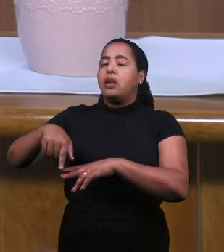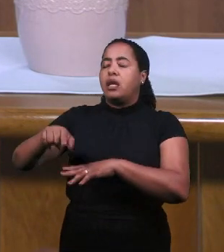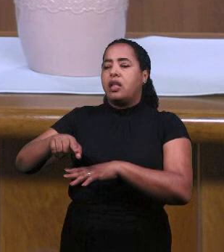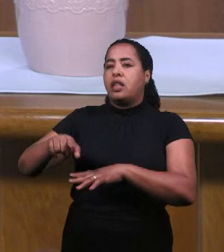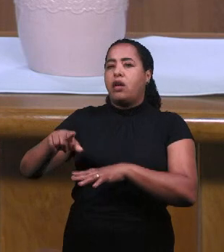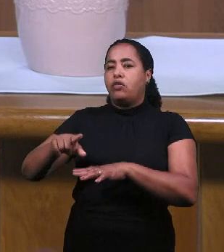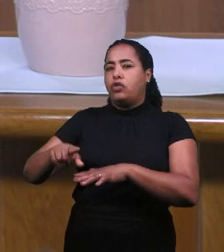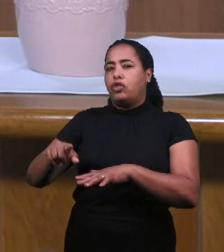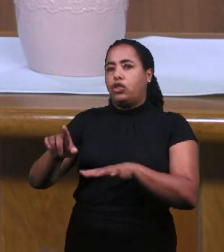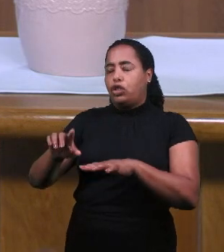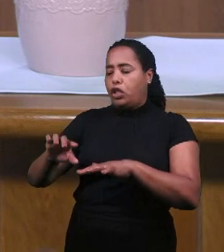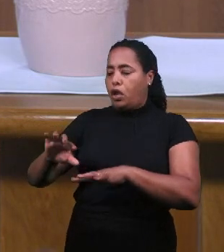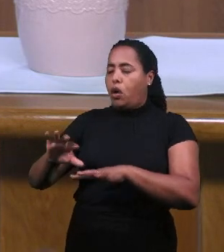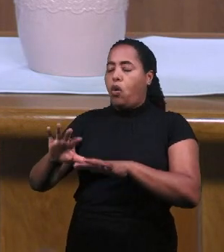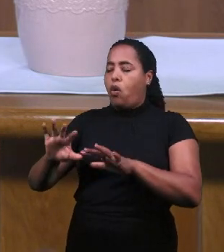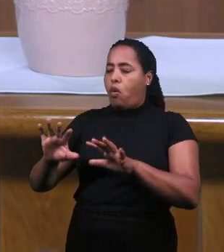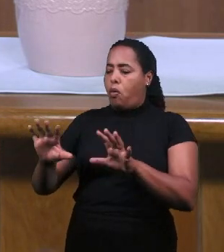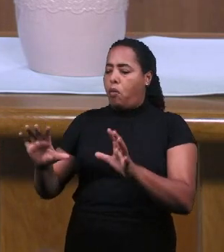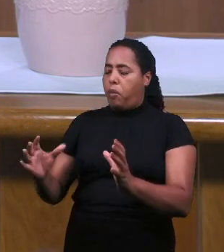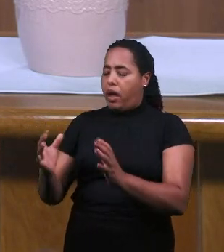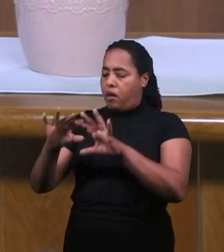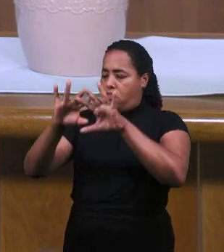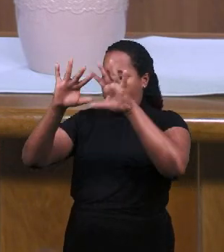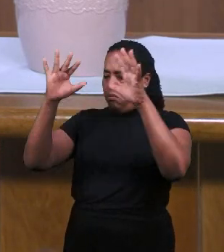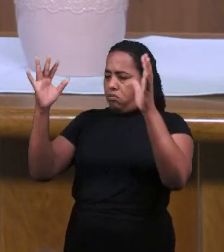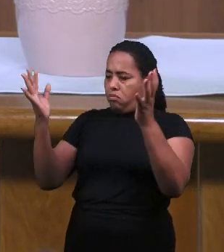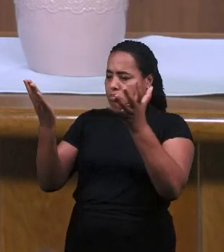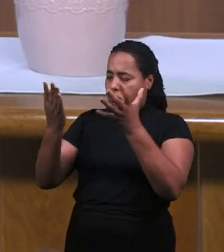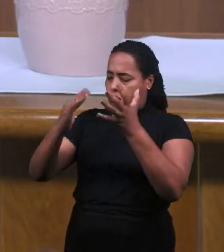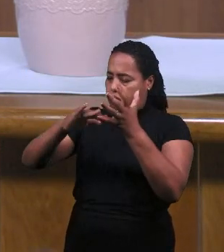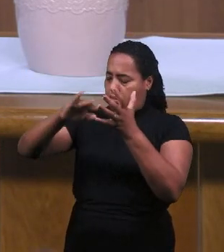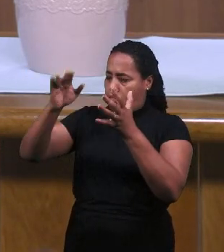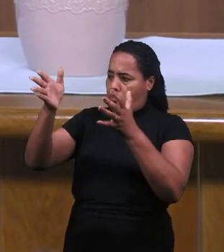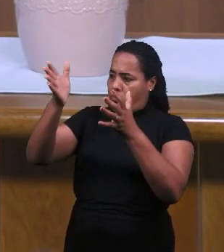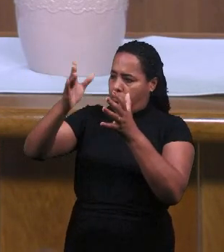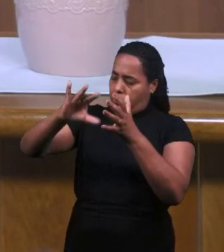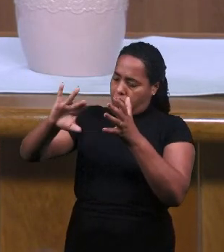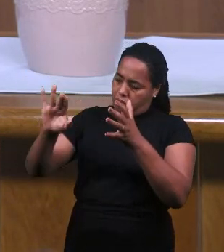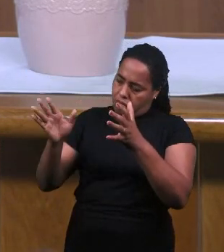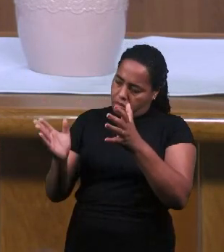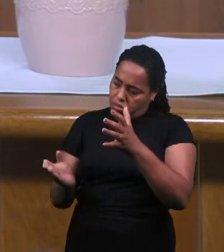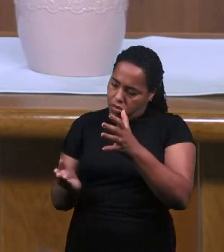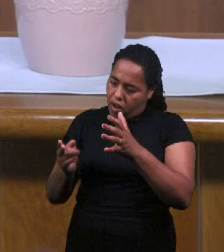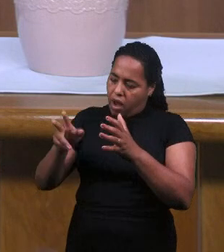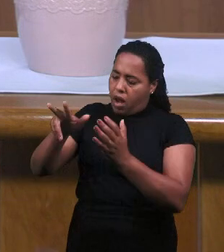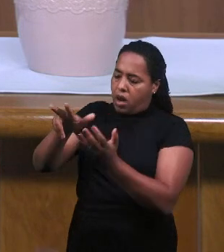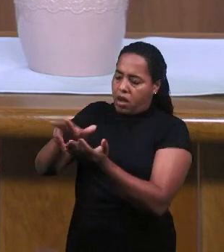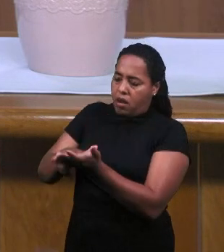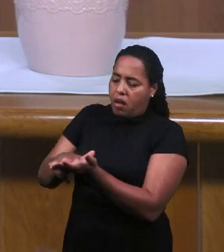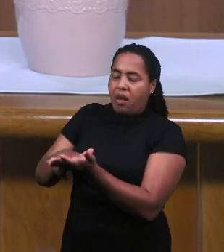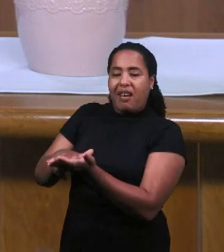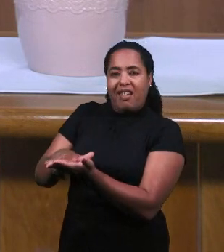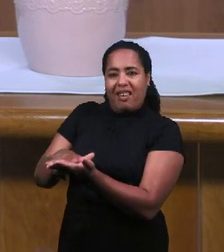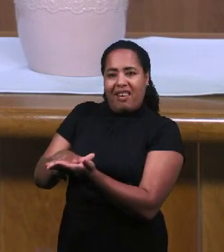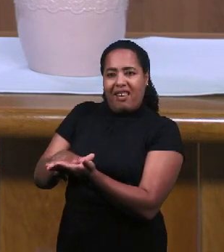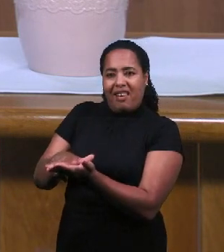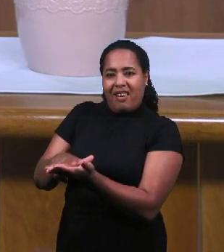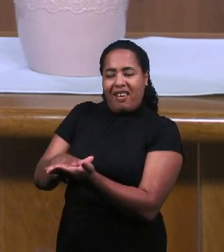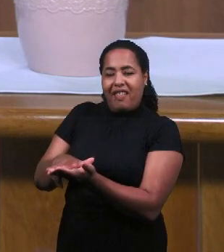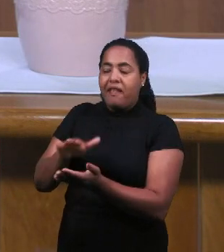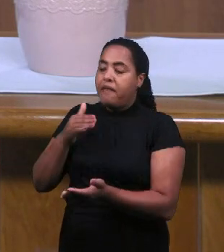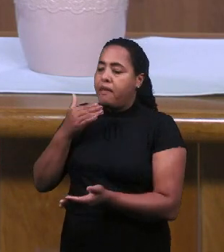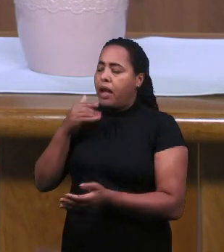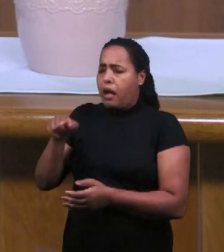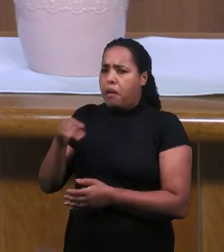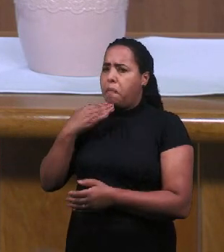Или он Убежал Тогда Он лег Заснул Под Можжевеловым Кустом Это небольшой Куст И